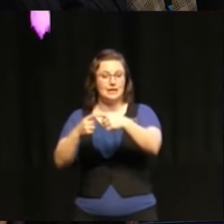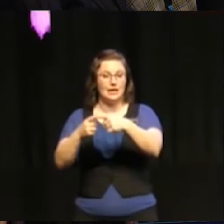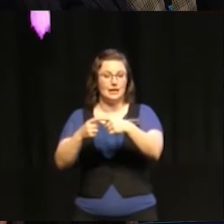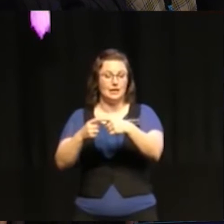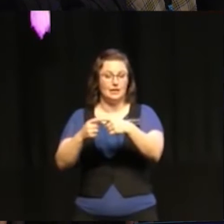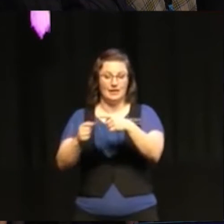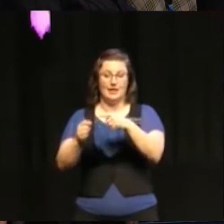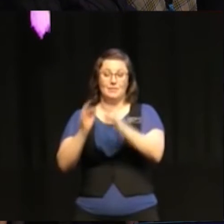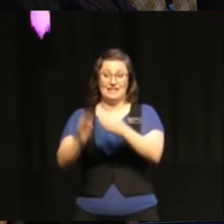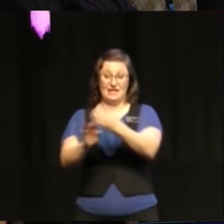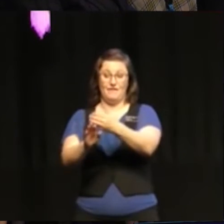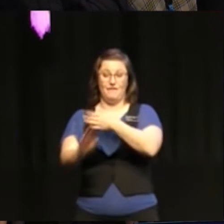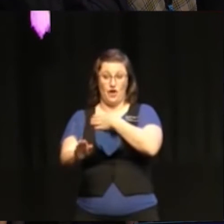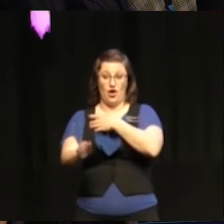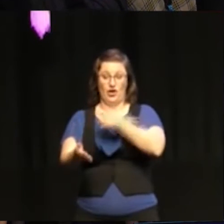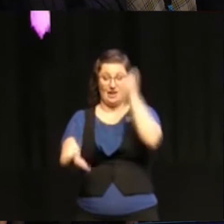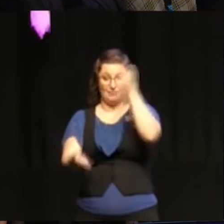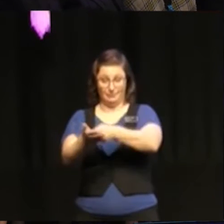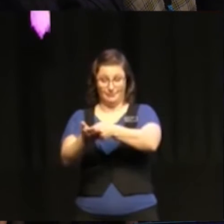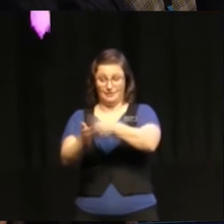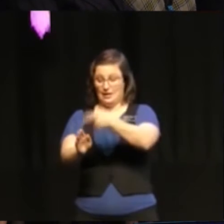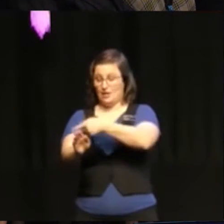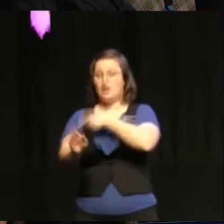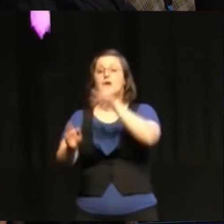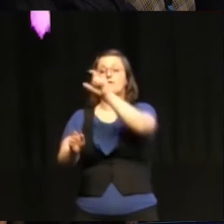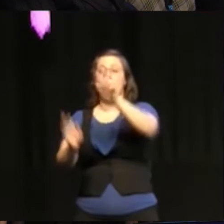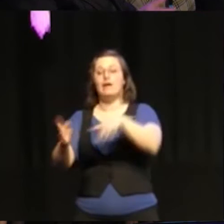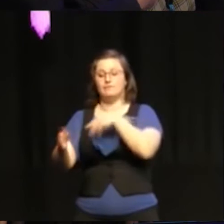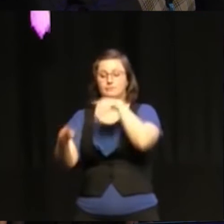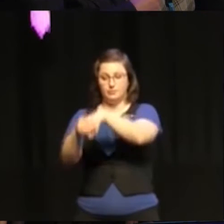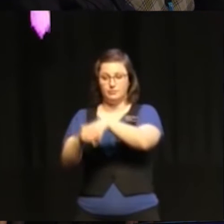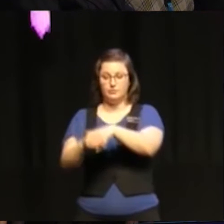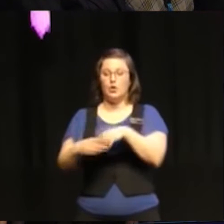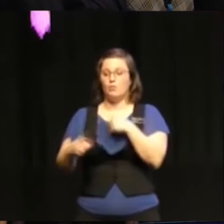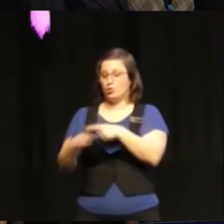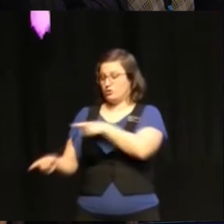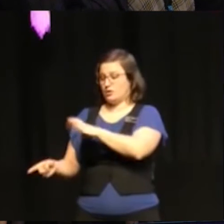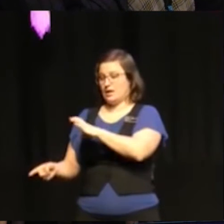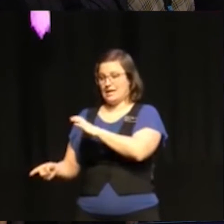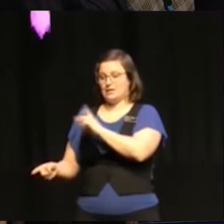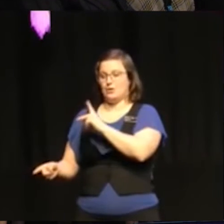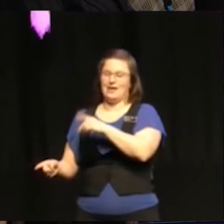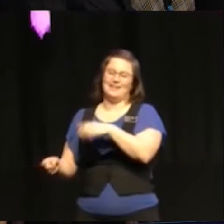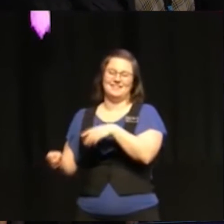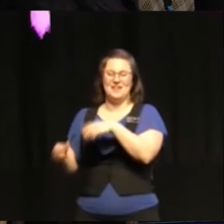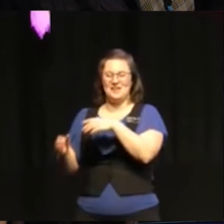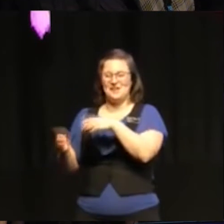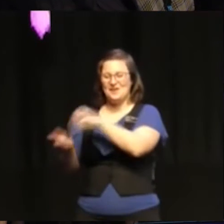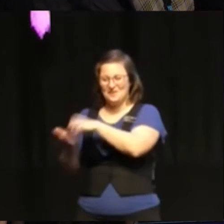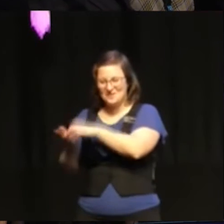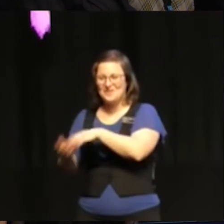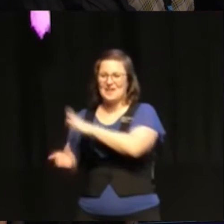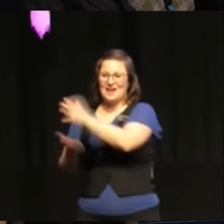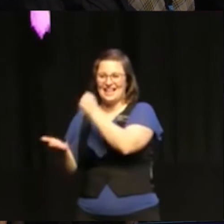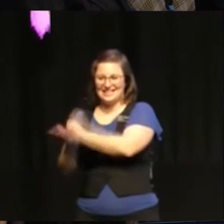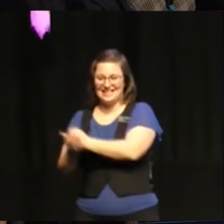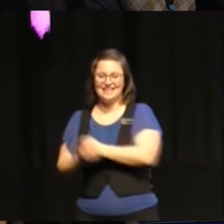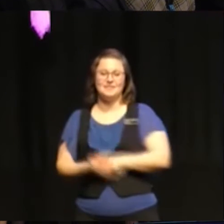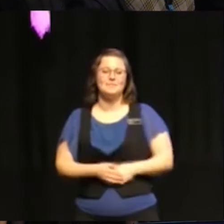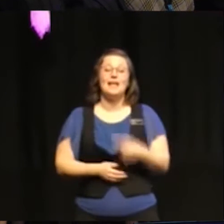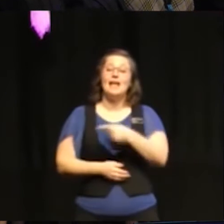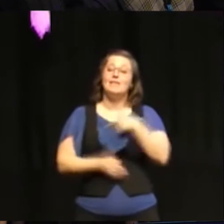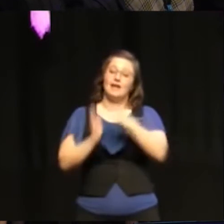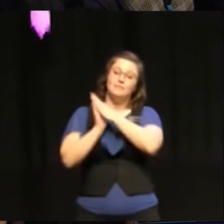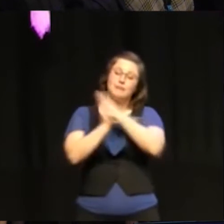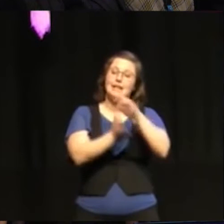2030. Och det gäller inte minst kommuner och landsting. Och vi har tagit tillfället i akt och bett Malmö kommun att komma hit för vi vet att